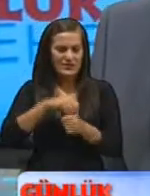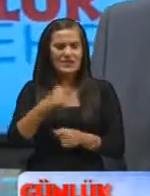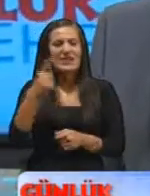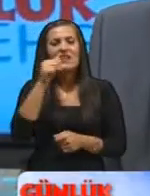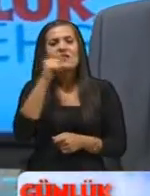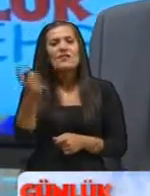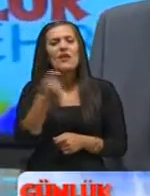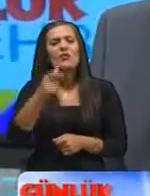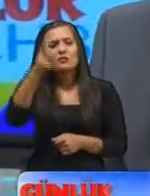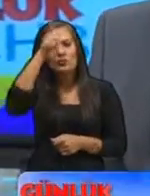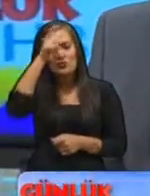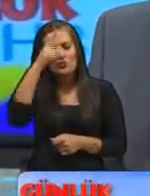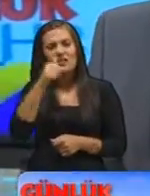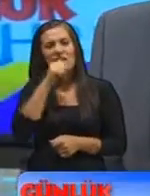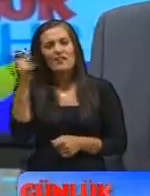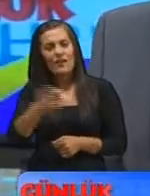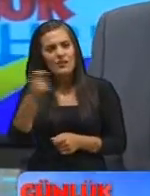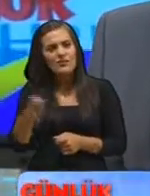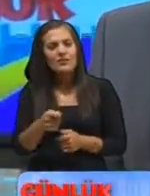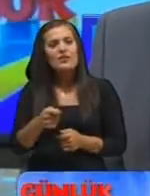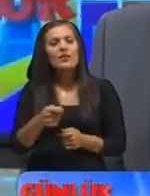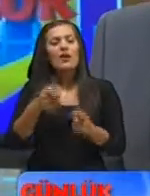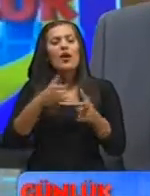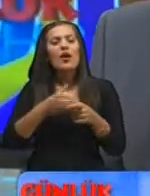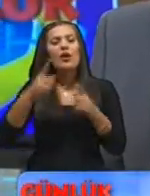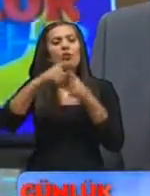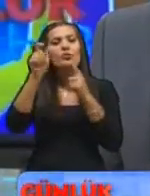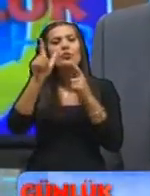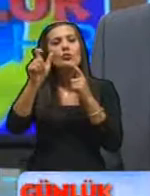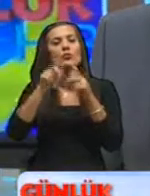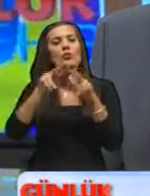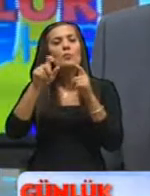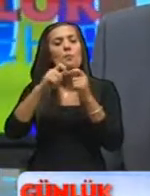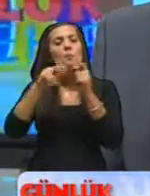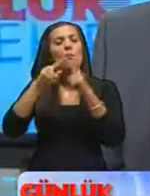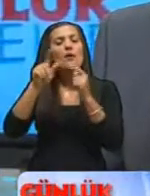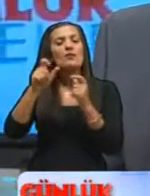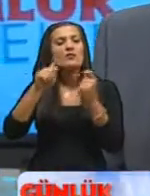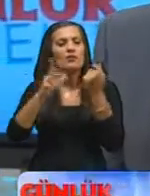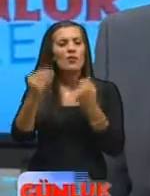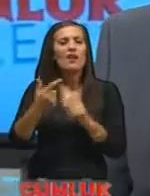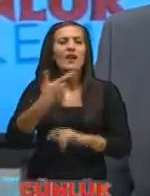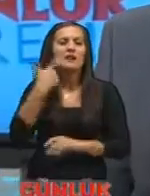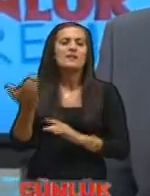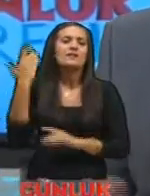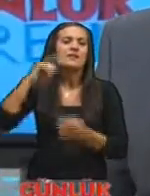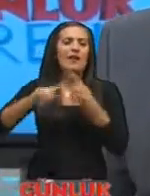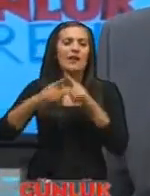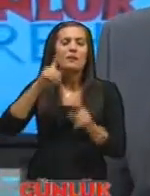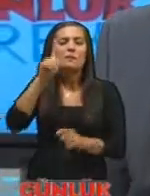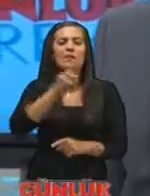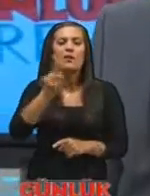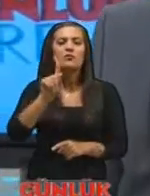itfaiyecilik Türk itfaiyeciliği tulumbacı olarak Yeniçeri Ocağı'nda 1714 yılında başladı ilk